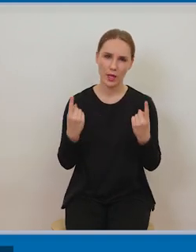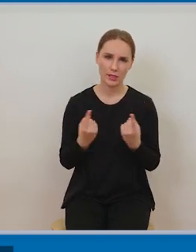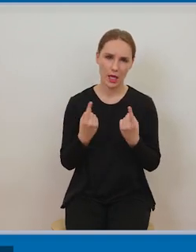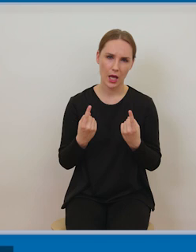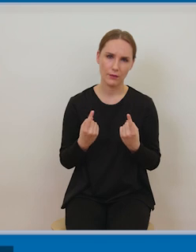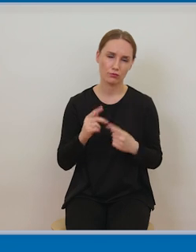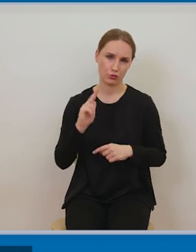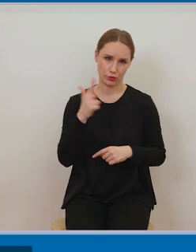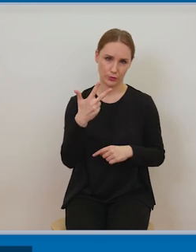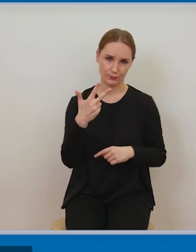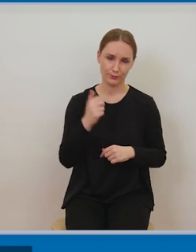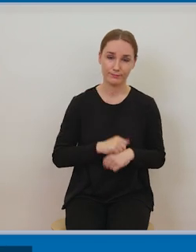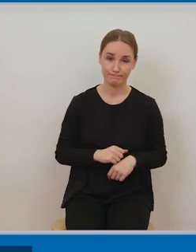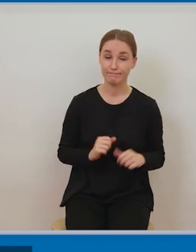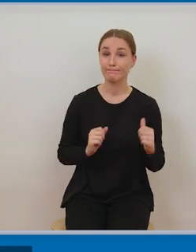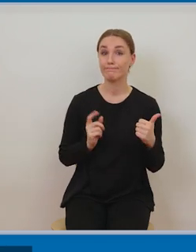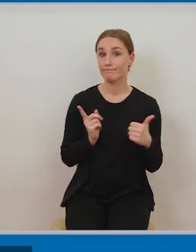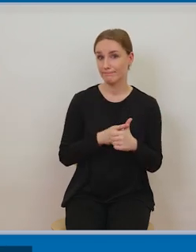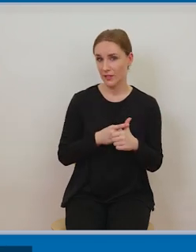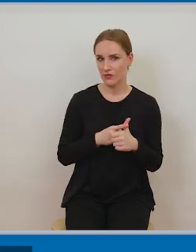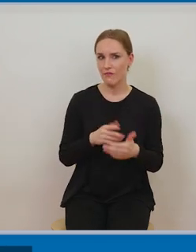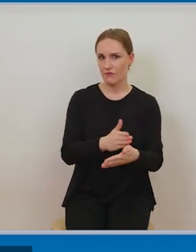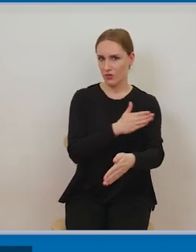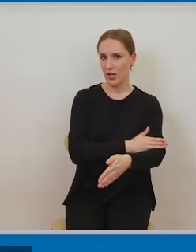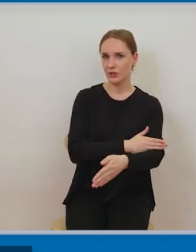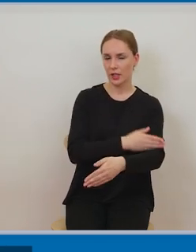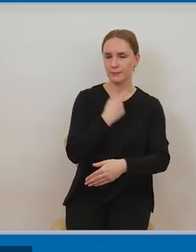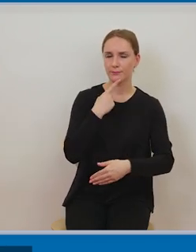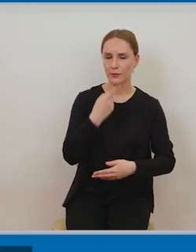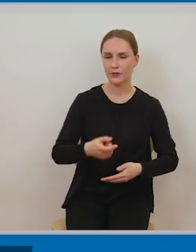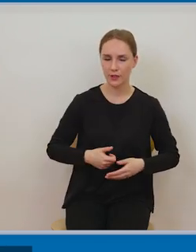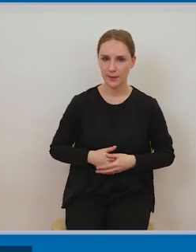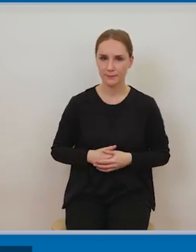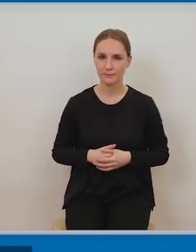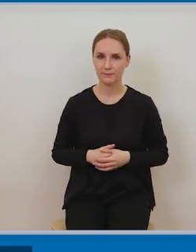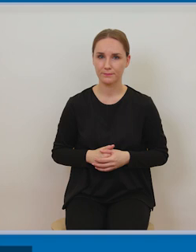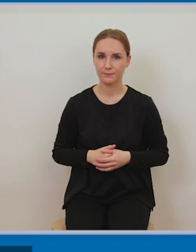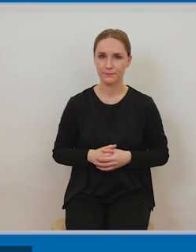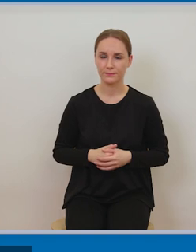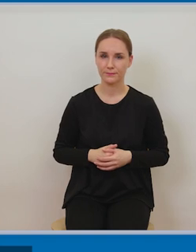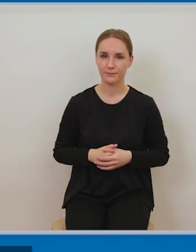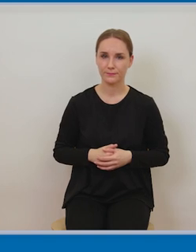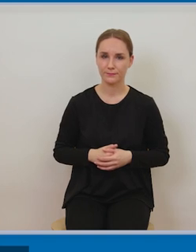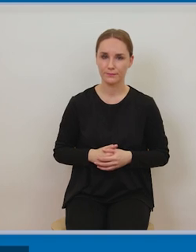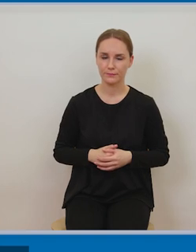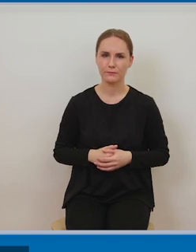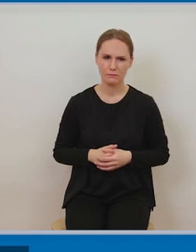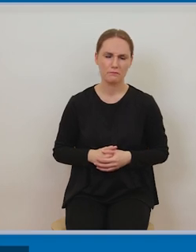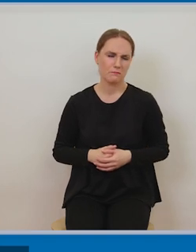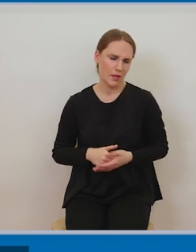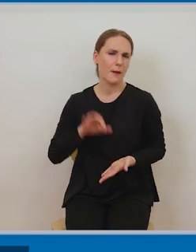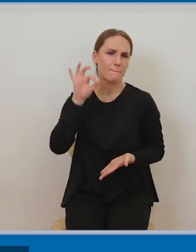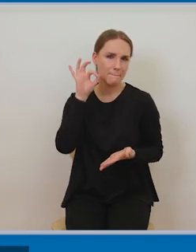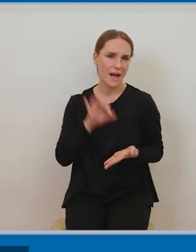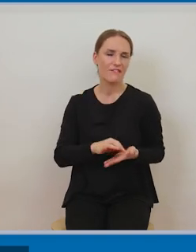powiedziałam, a mianowicie sytuacja, w której mamy pewność, że utwór, z którego chcemy korzystać, należy do